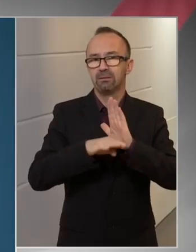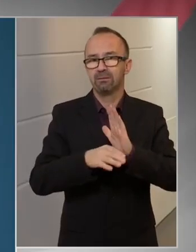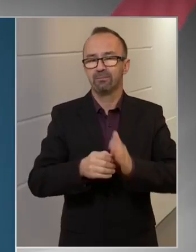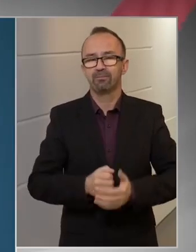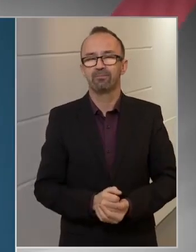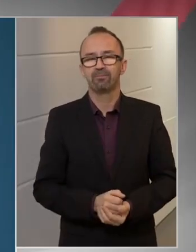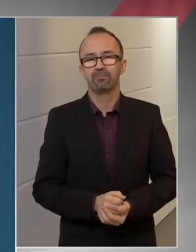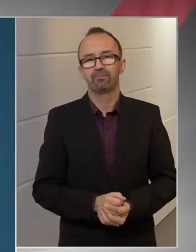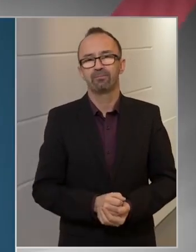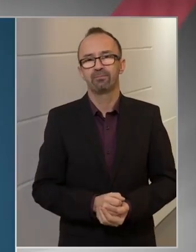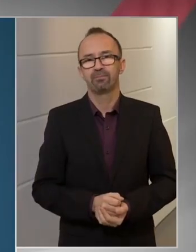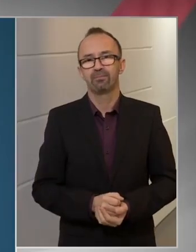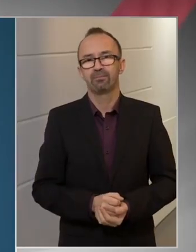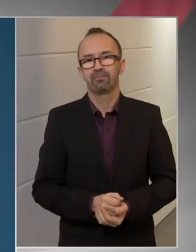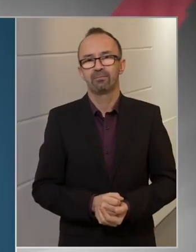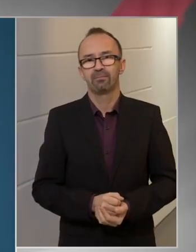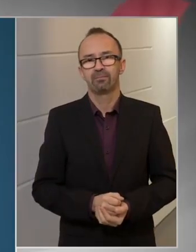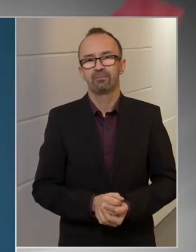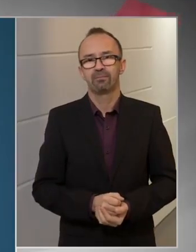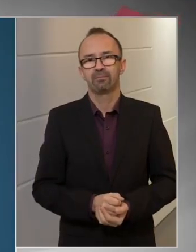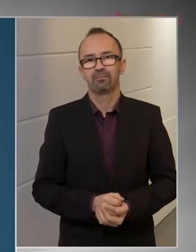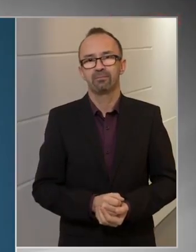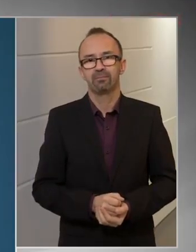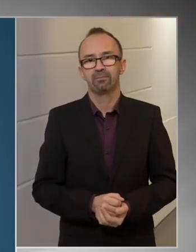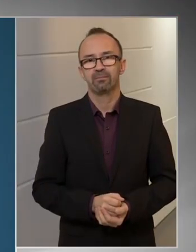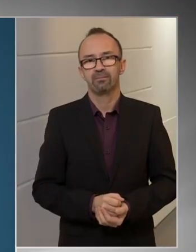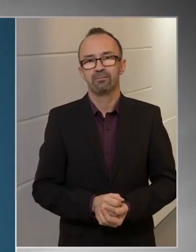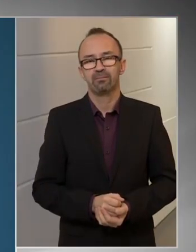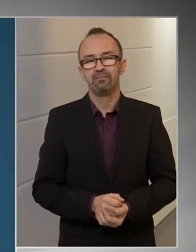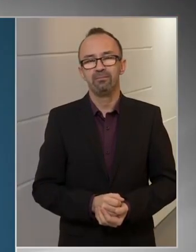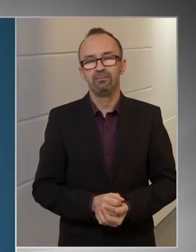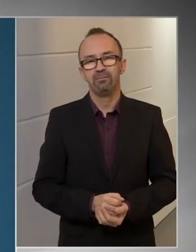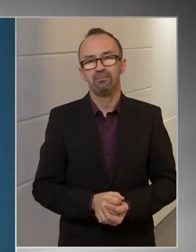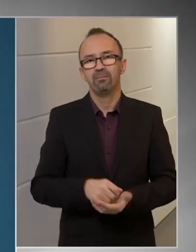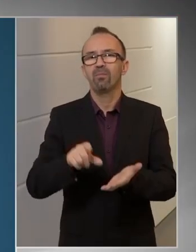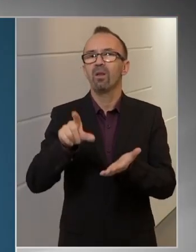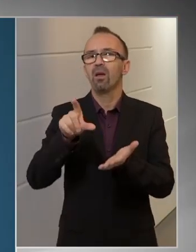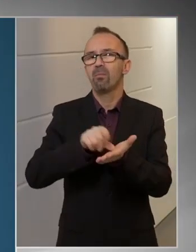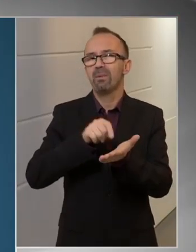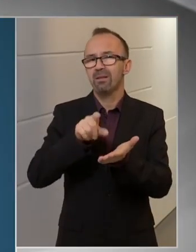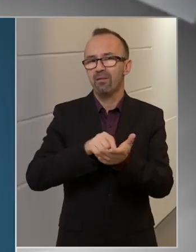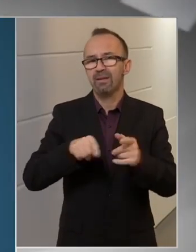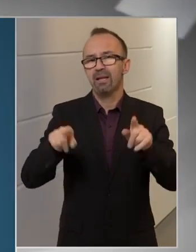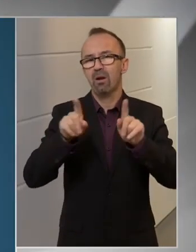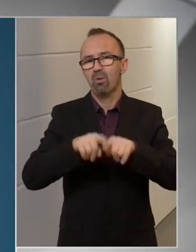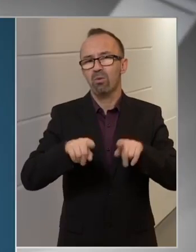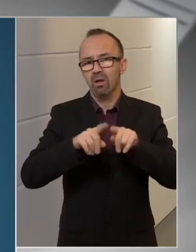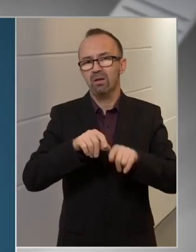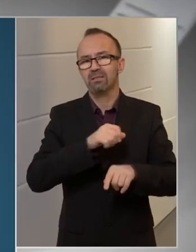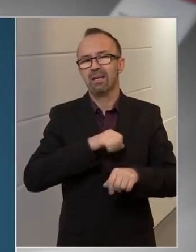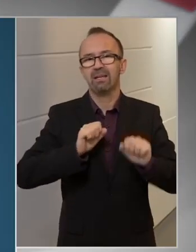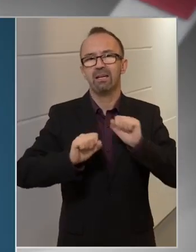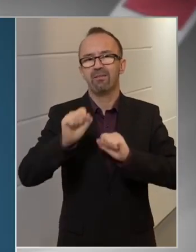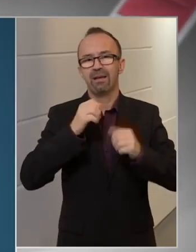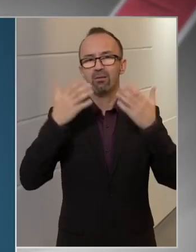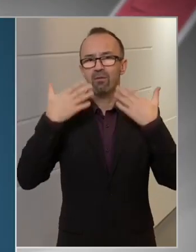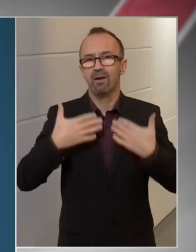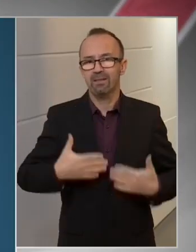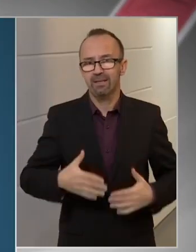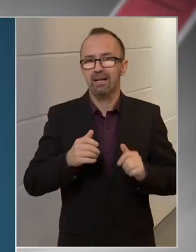érdekében. Természetesen a mintavételhez ugyanazon egyéni védőfelszerelések